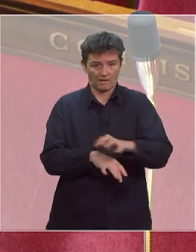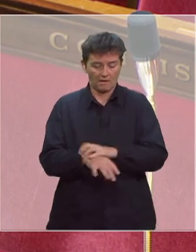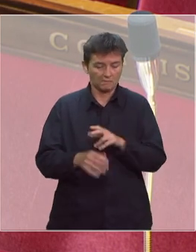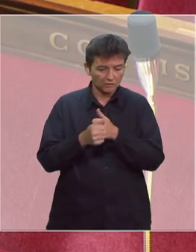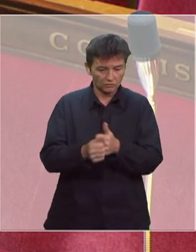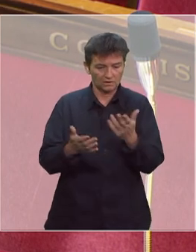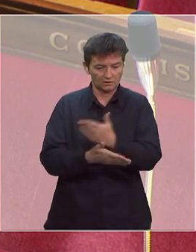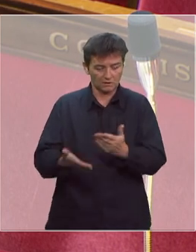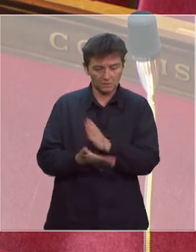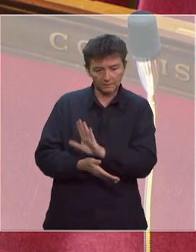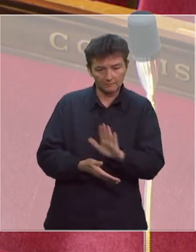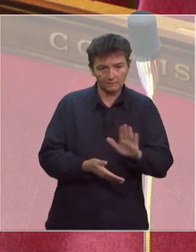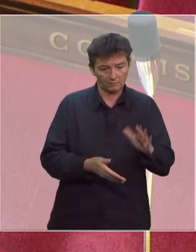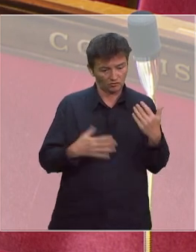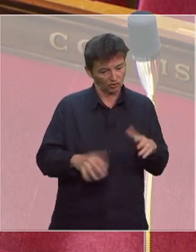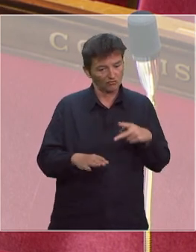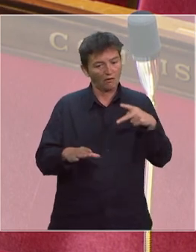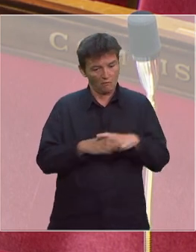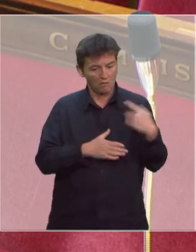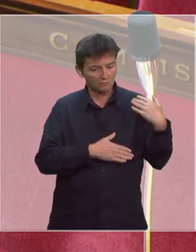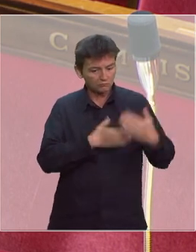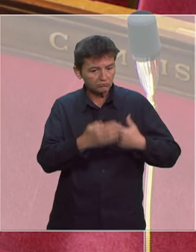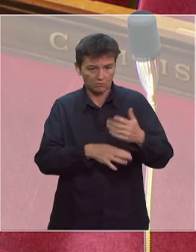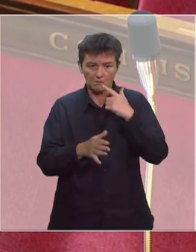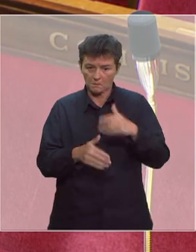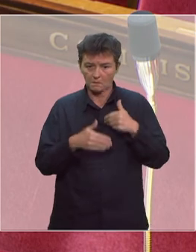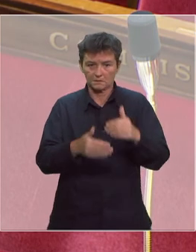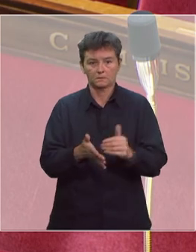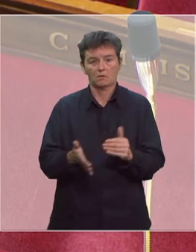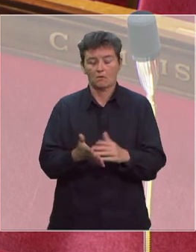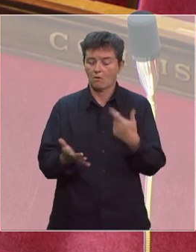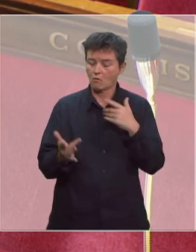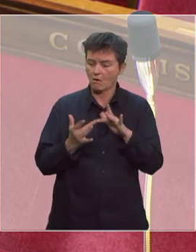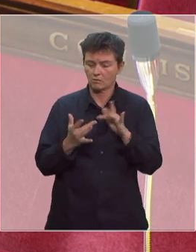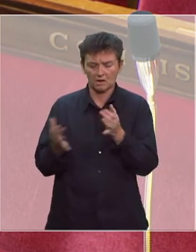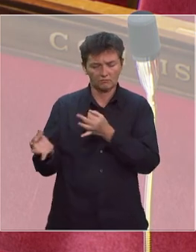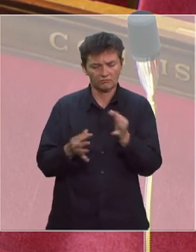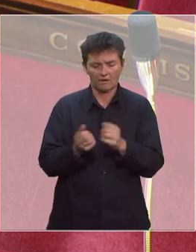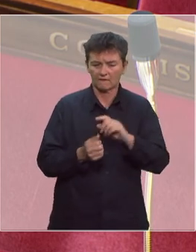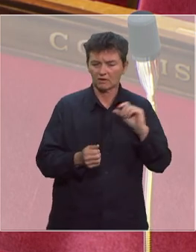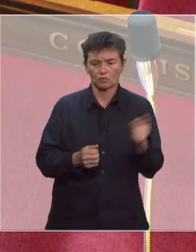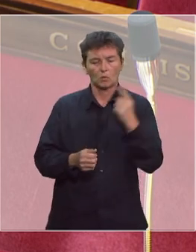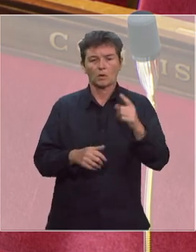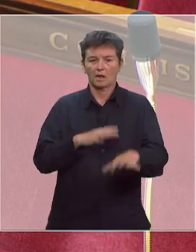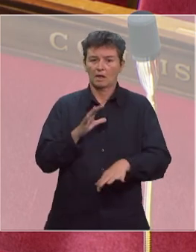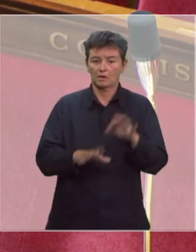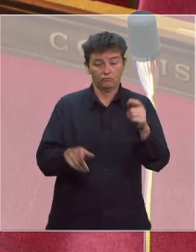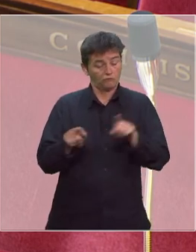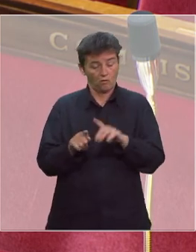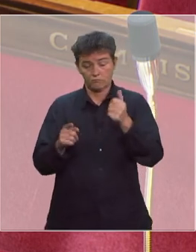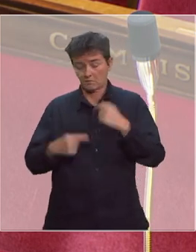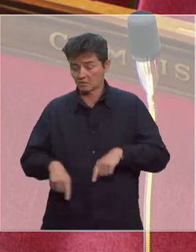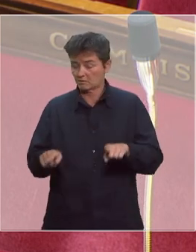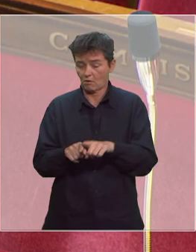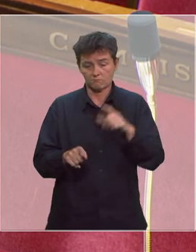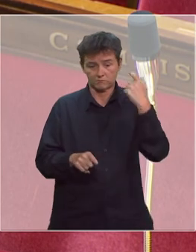par cas. Nous l'avons déjà fait. Nous continuerons à le faire. Je suis en contact avec tous les élus en permanence comme le Premier ministre, comme le Président